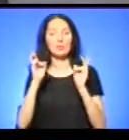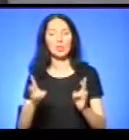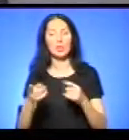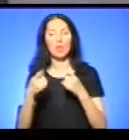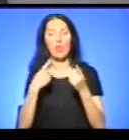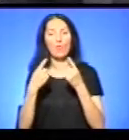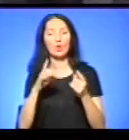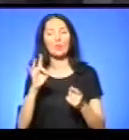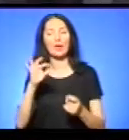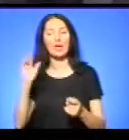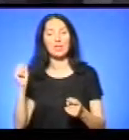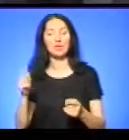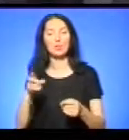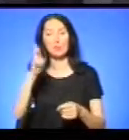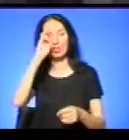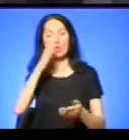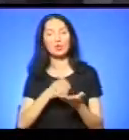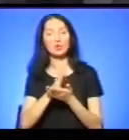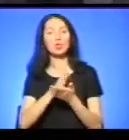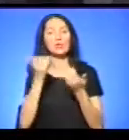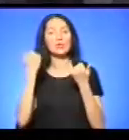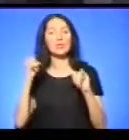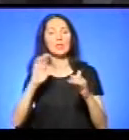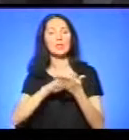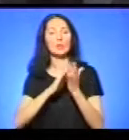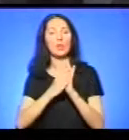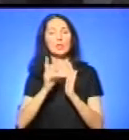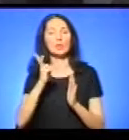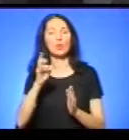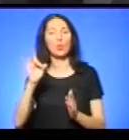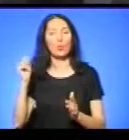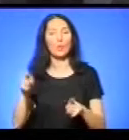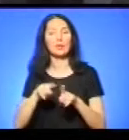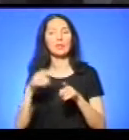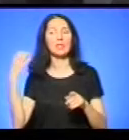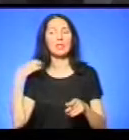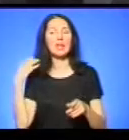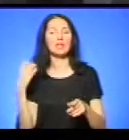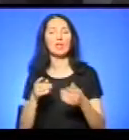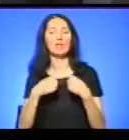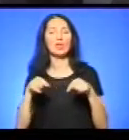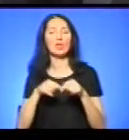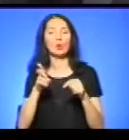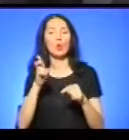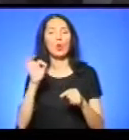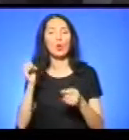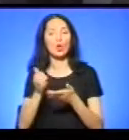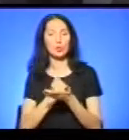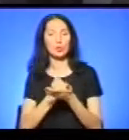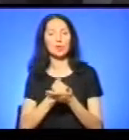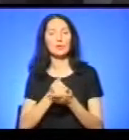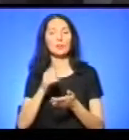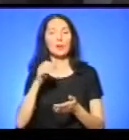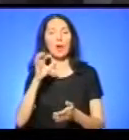надзвичайних ситуацій в Тернопільській області пані Іриною Крупою і начальником відділу біоресурсів Державної екологічної інспекції в області паном